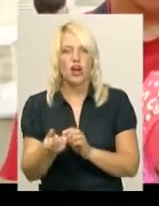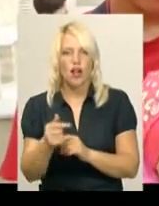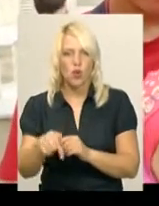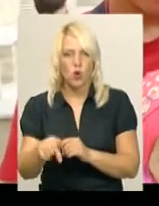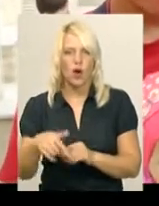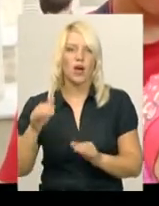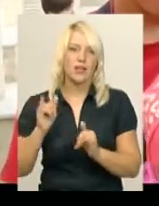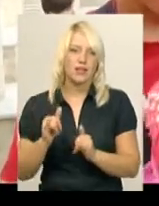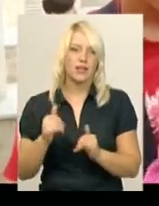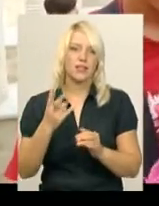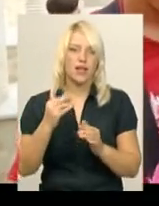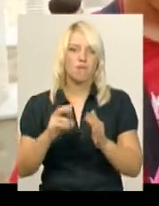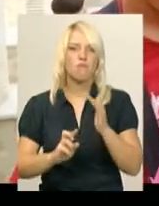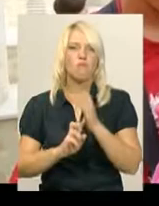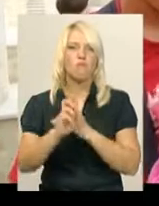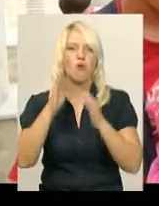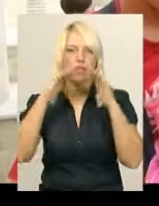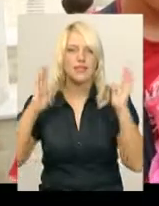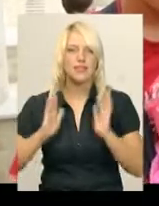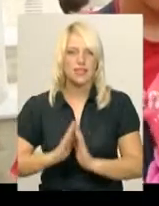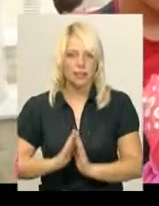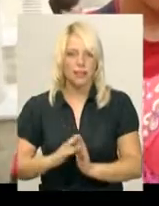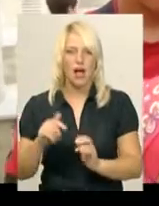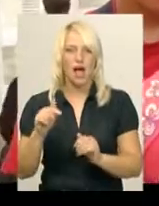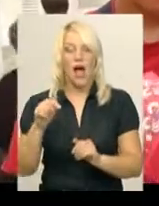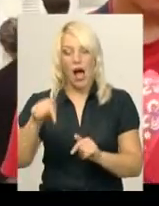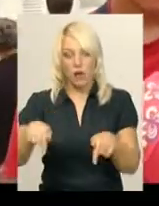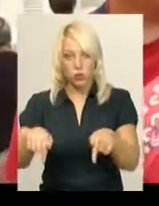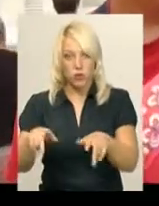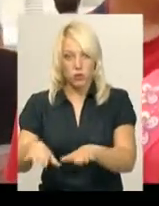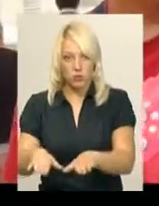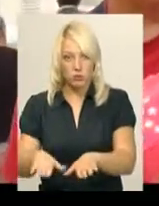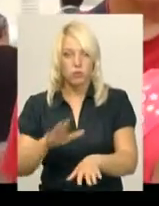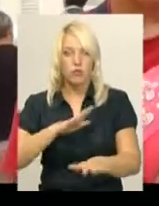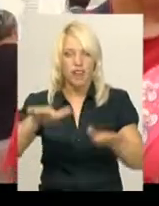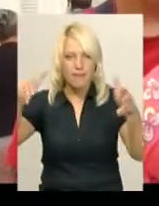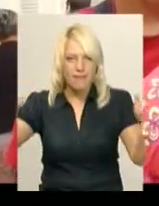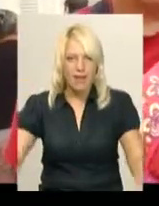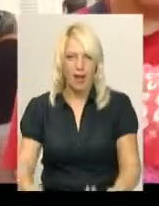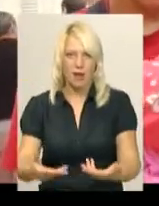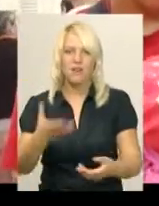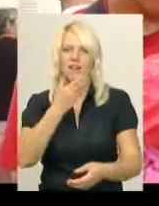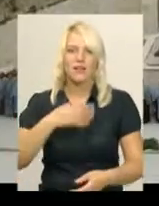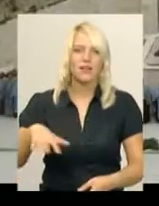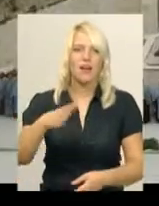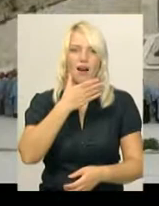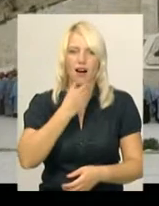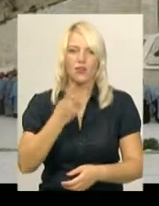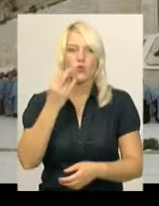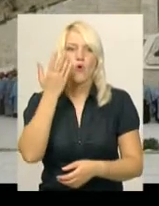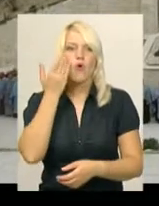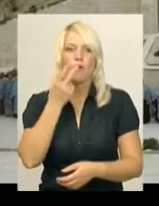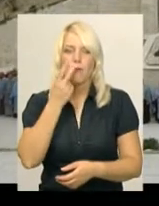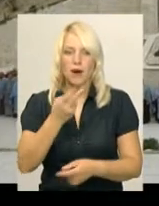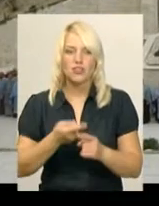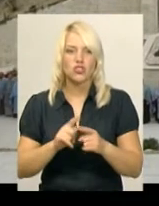пізніше вже до монастиря. Я пам'ятаю, як відкривали монастир, а тут була така велика яма. Ну, звичайно, краєвид був гарний, але коли дивишся зараз на це чудо, навіть